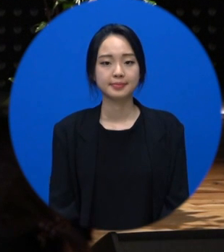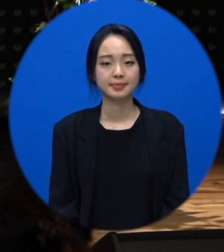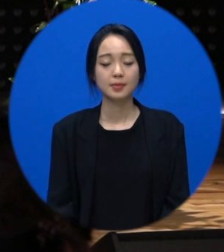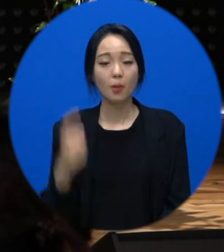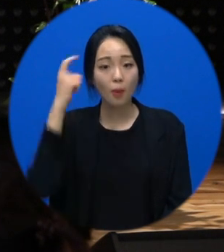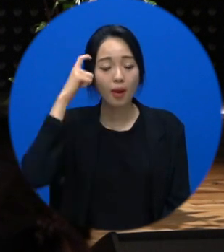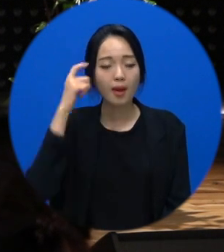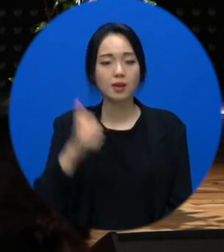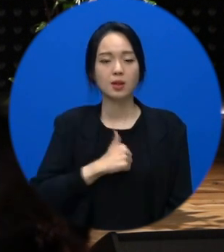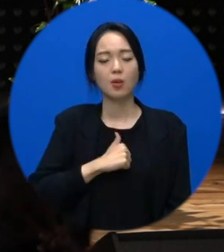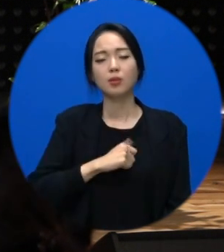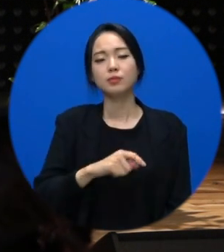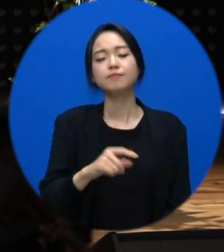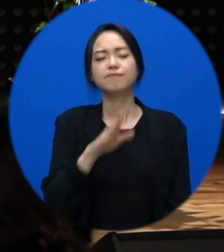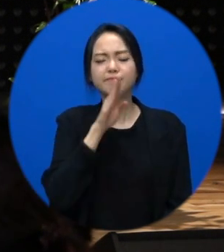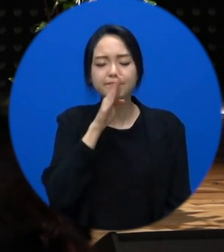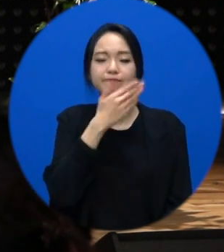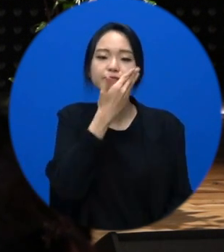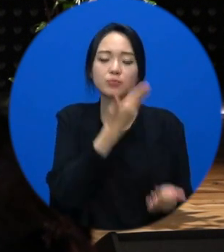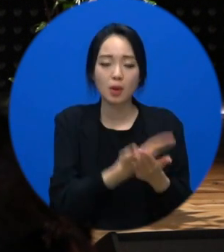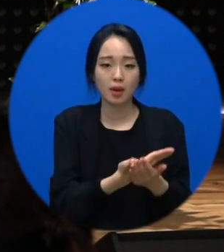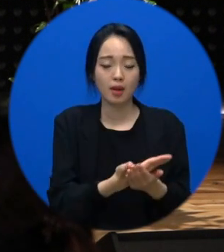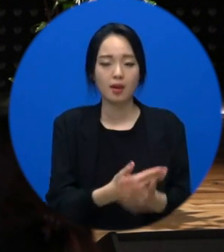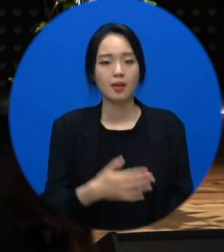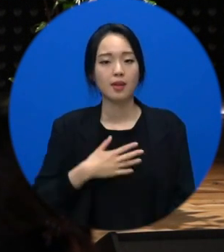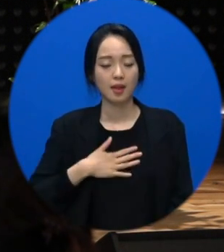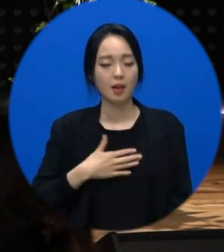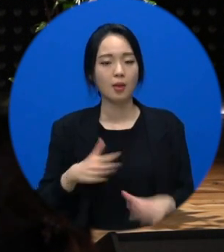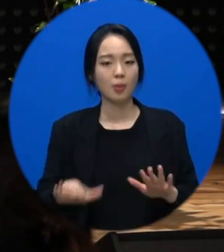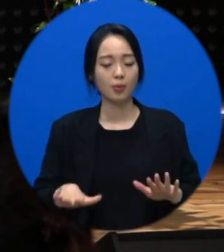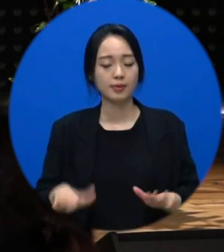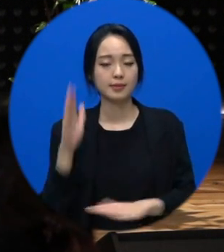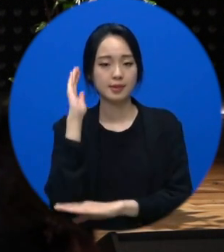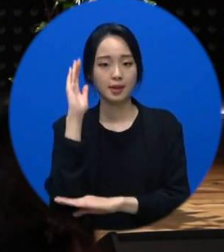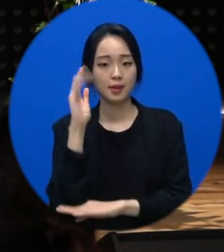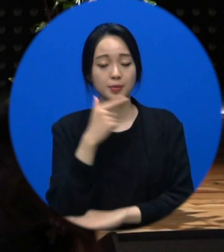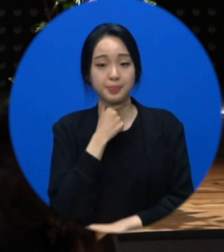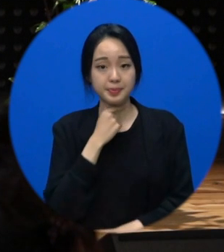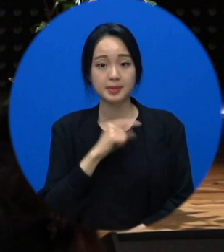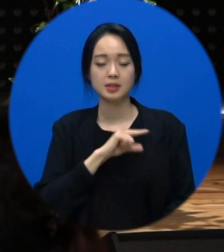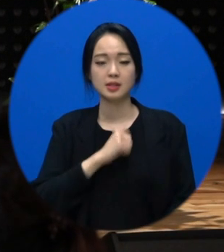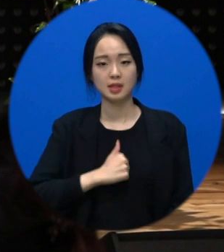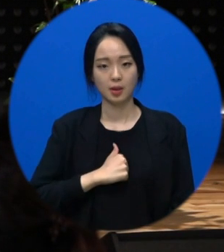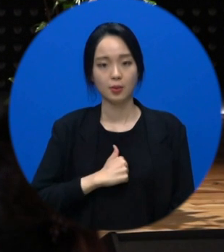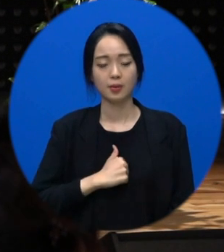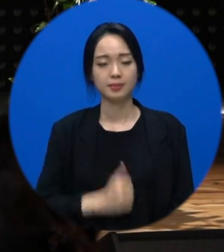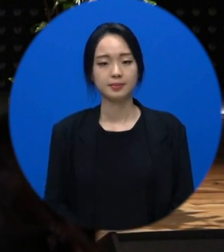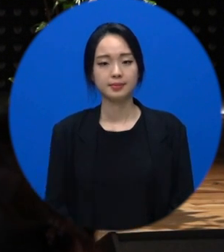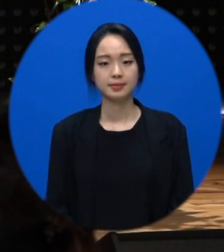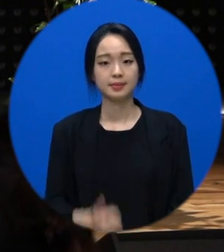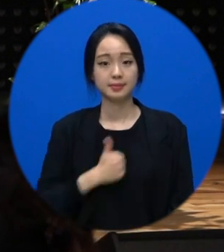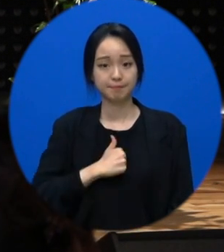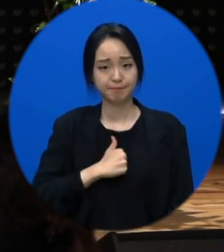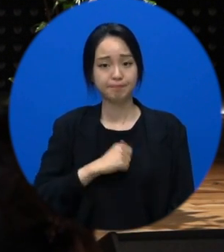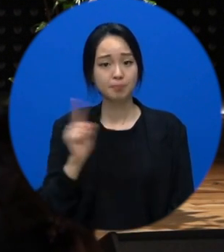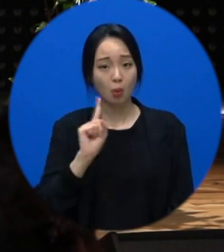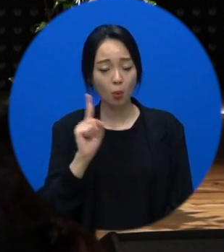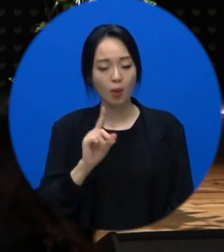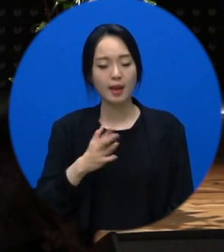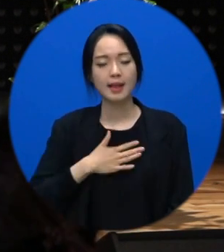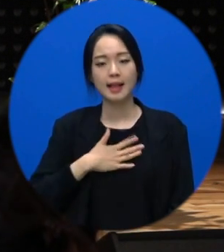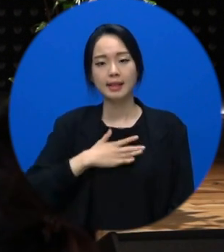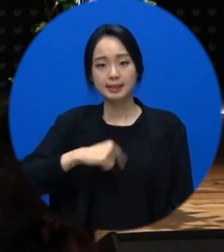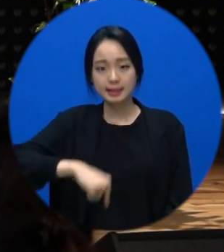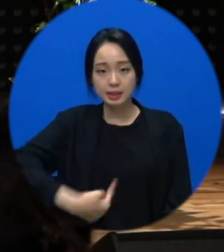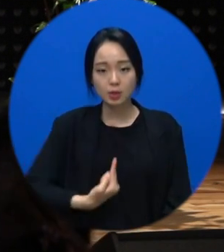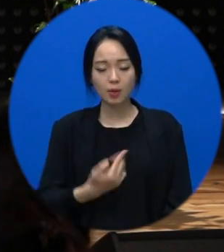자존감 얘기를 좀 할 거예요. 자존감. 내가 스스로 나를 존중하는 감정. 그죠? 내가 스스로